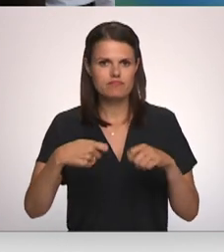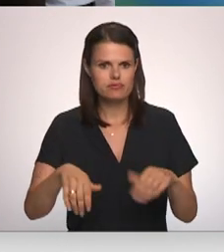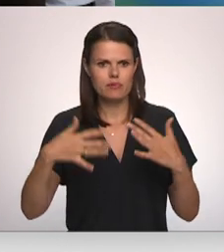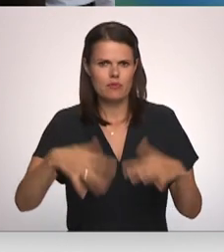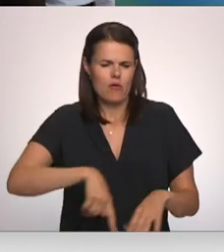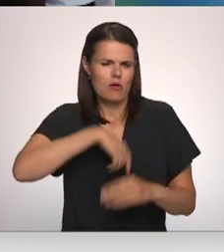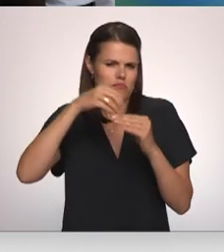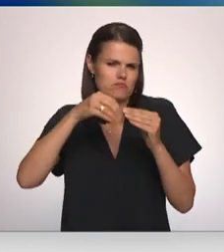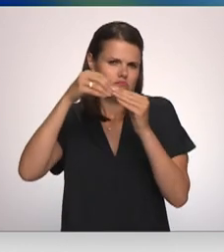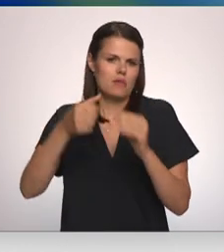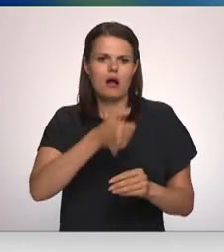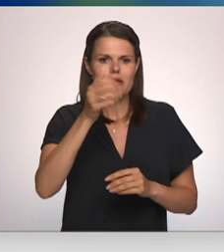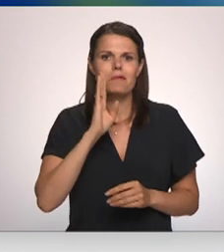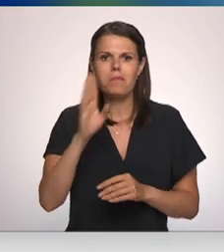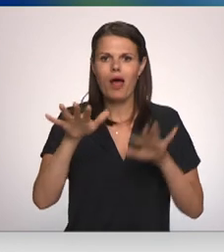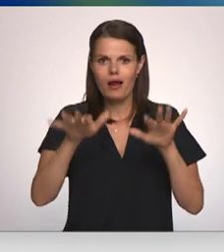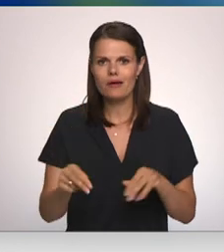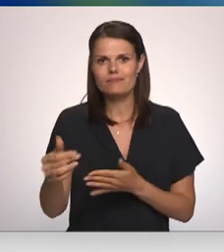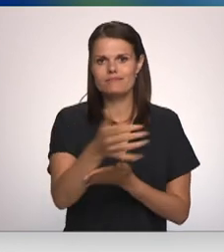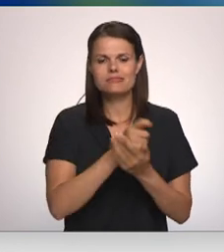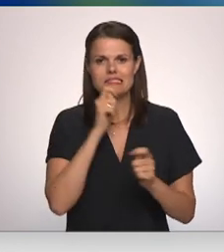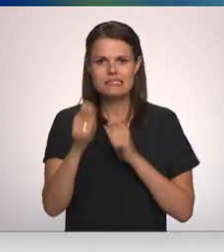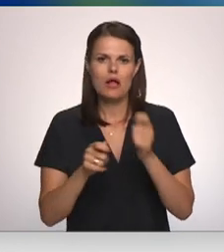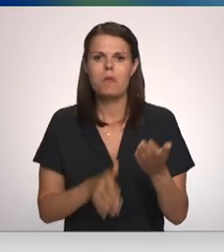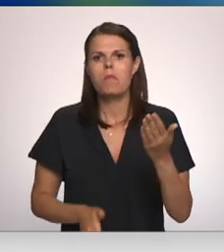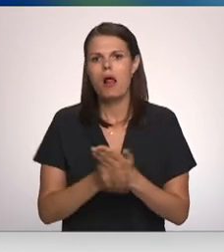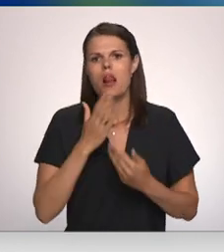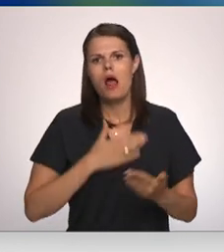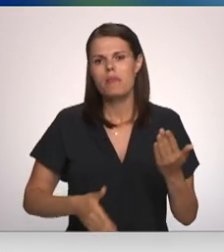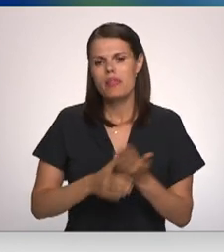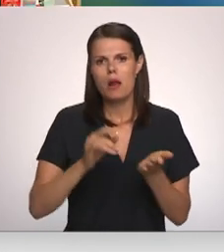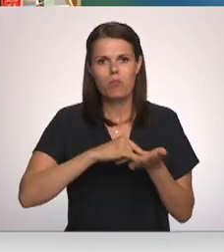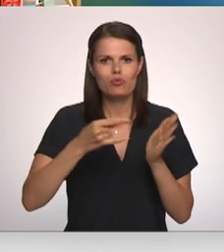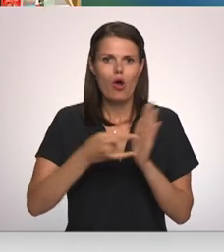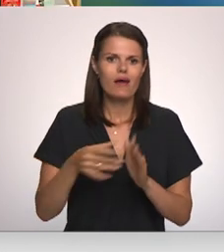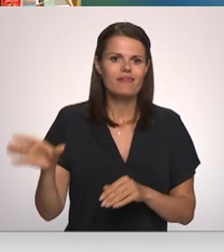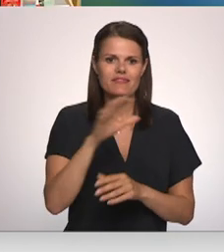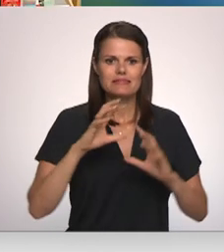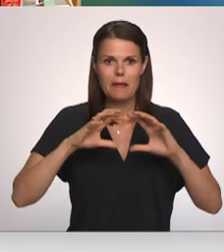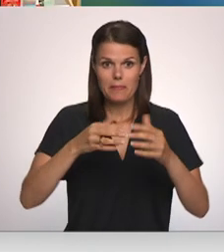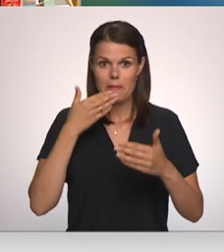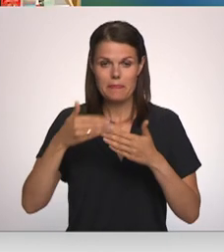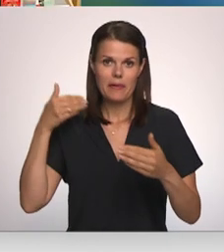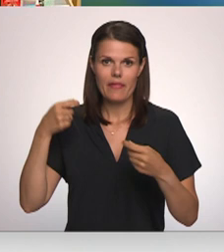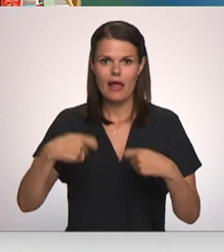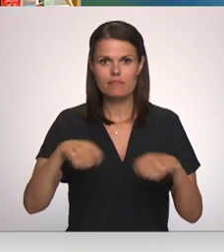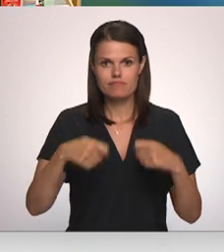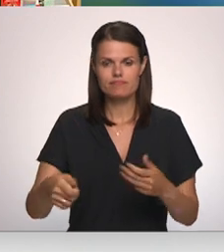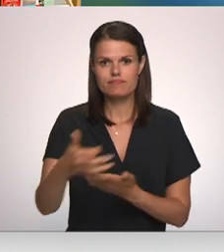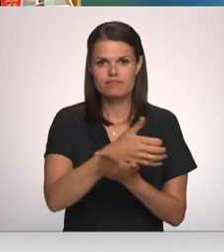desmitus gadu Beļģijā un savākties iedojumi palīdz labdarības projektiem visā pasaulē. Pēdējā tirdziņā iegūtis